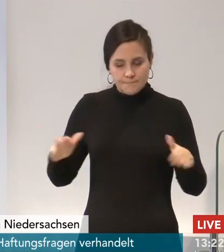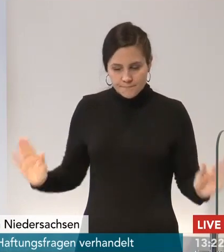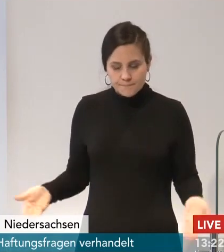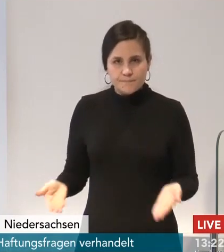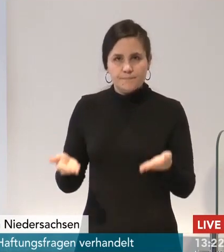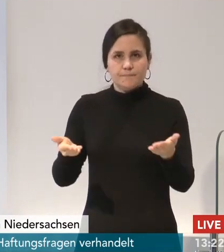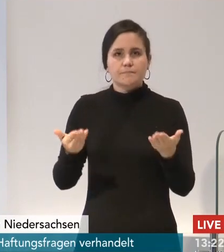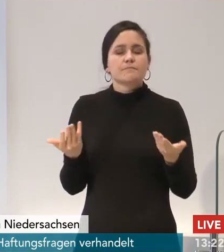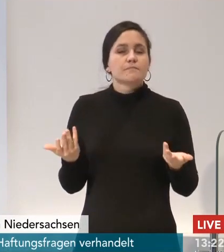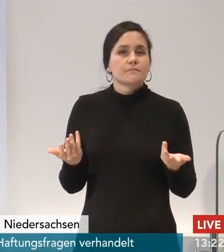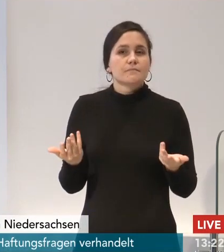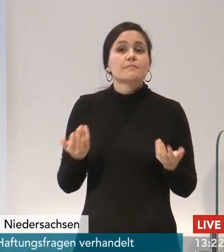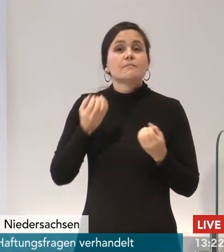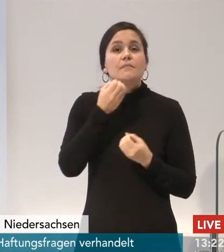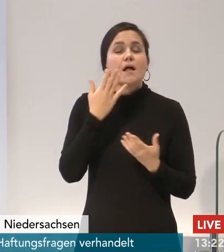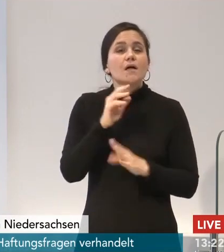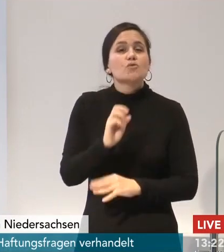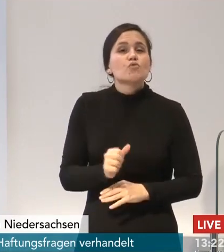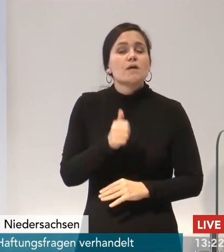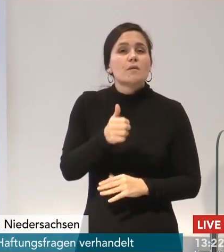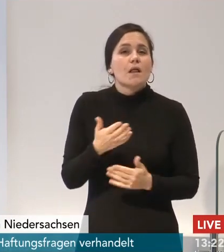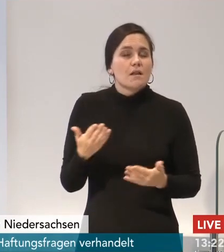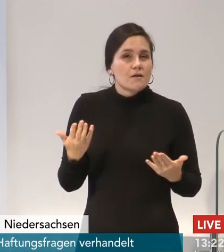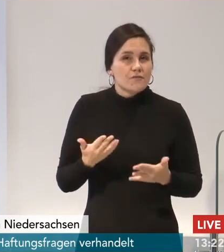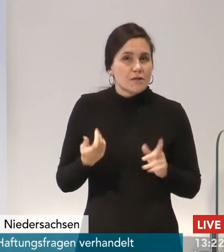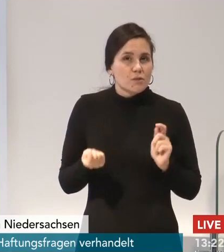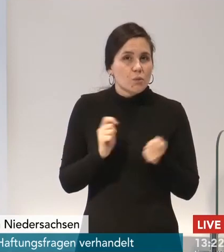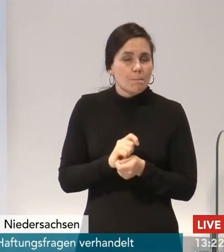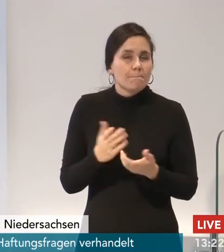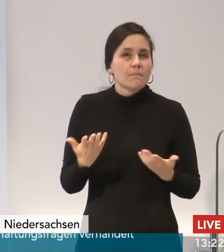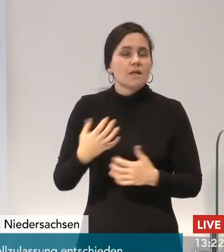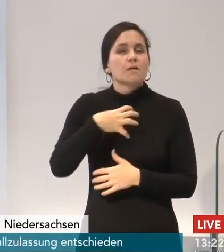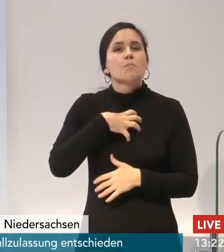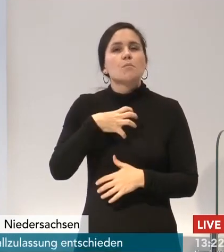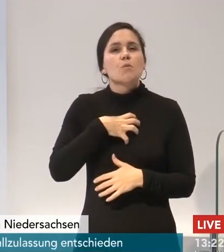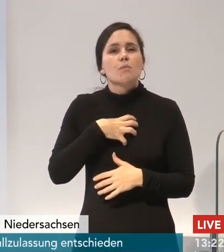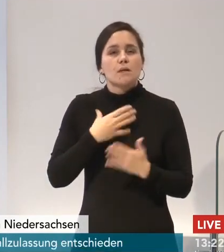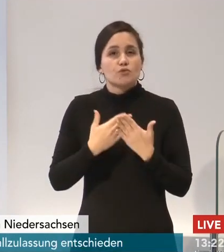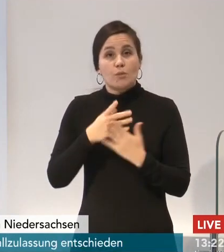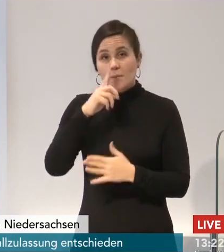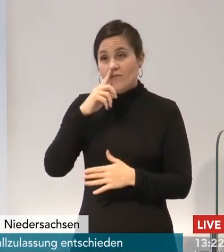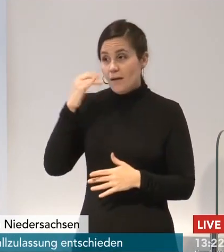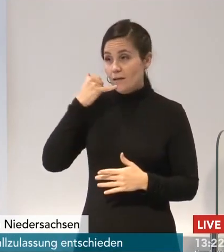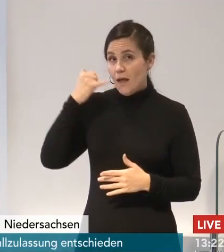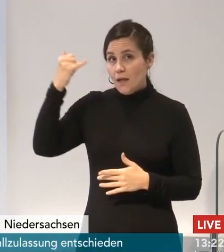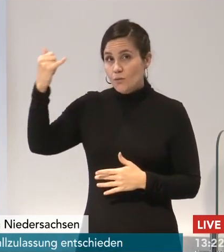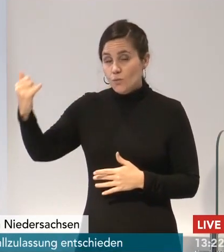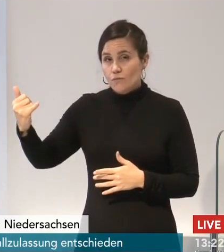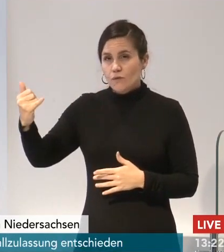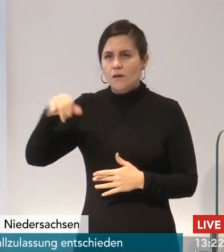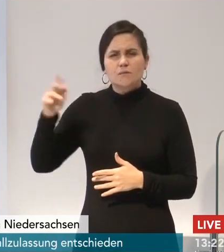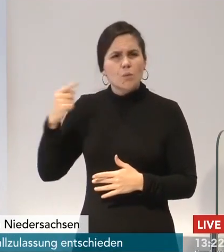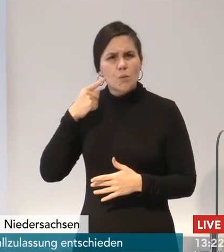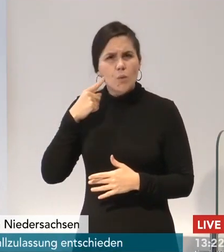zuallererst das anfängliche Problem, dass beim Anruf der Impf-Hotline eine Ansage zu hören war, die Nummer sei nicht